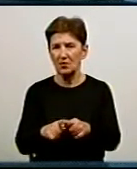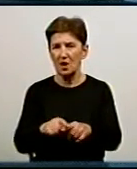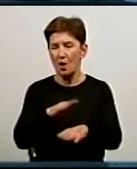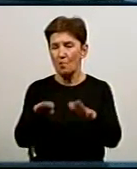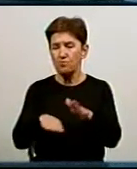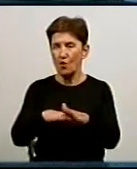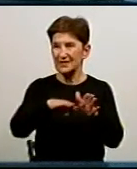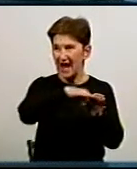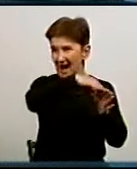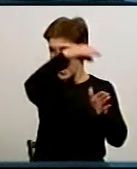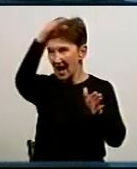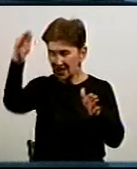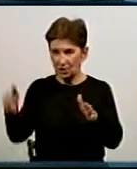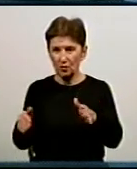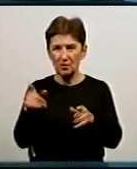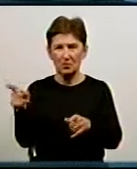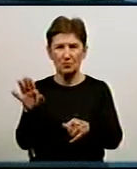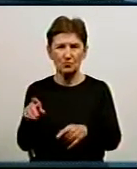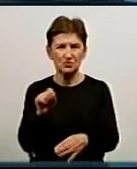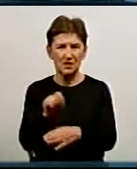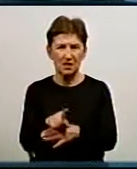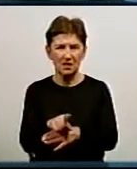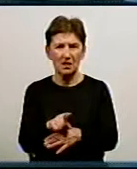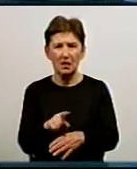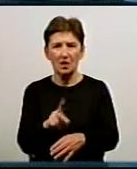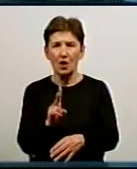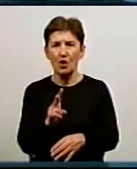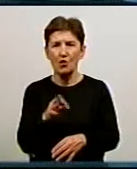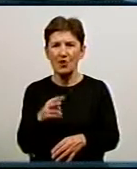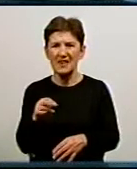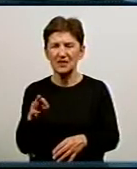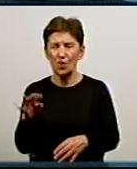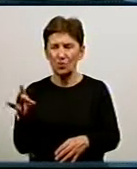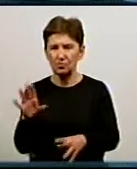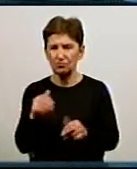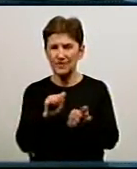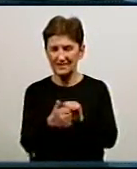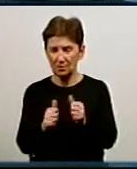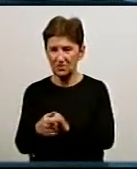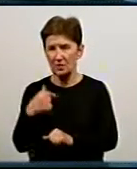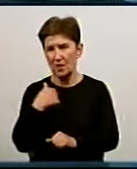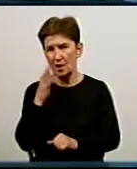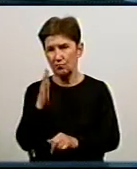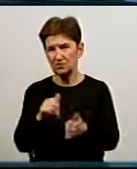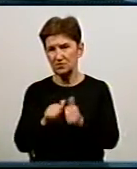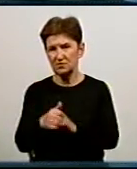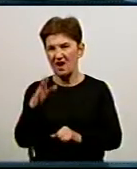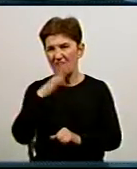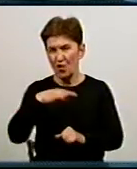аркою, там буде виконувати, підрядна організація буде виконувати канізаційний колектор і ми будемо виконувати заміну